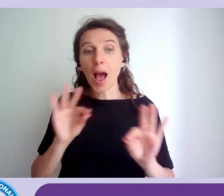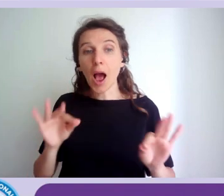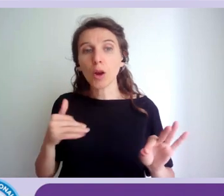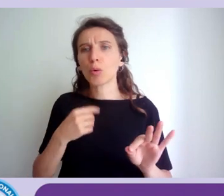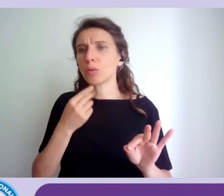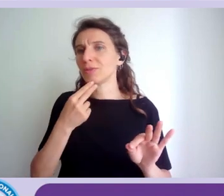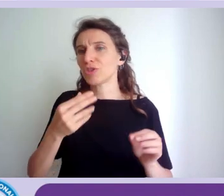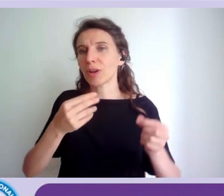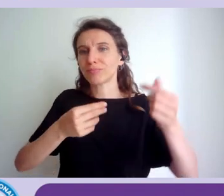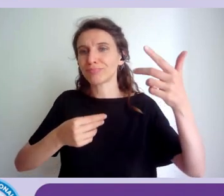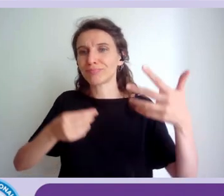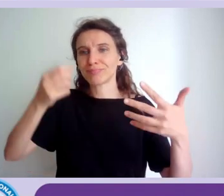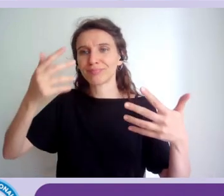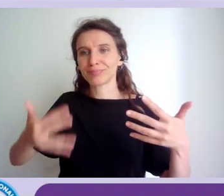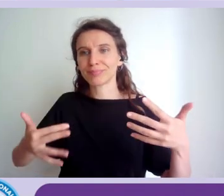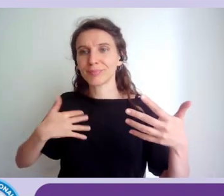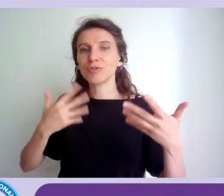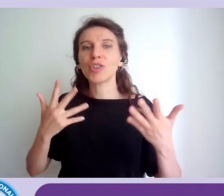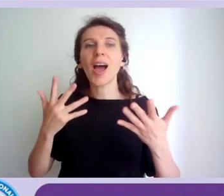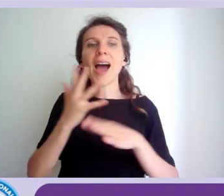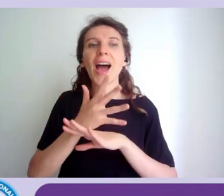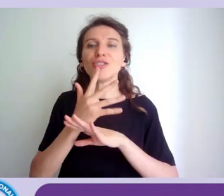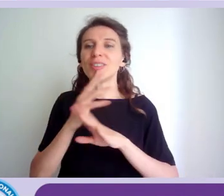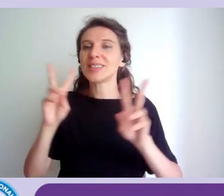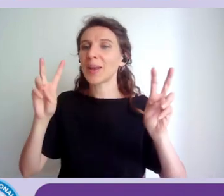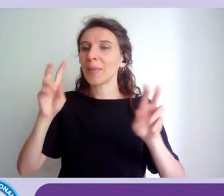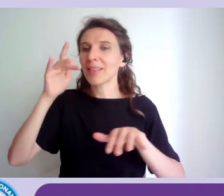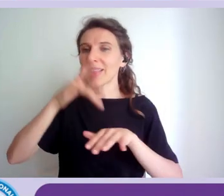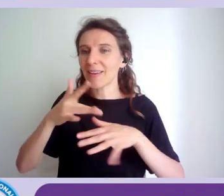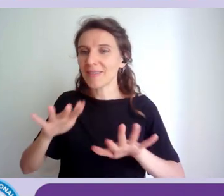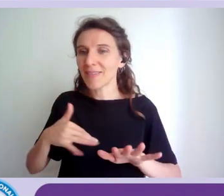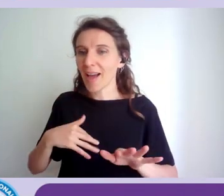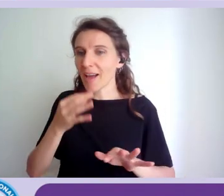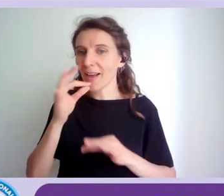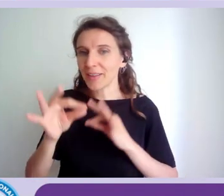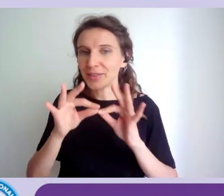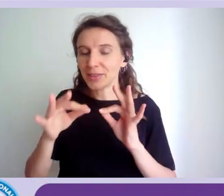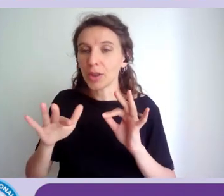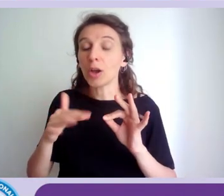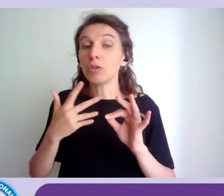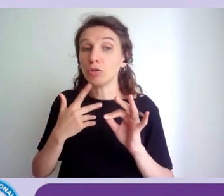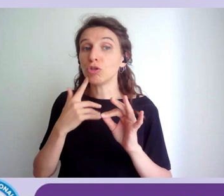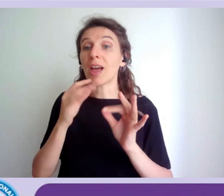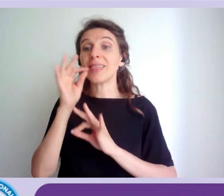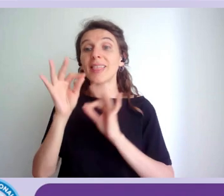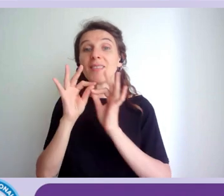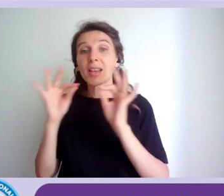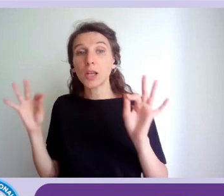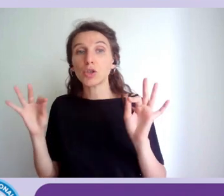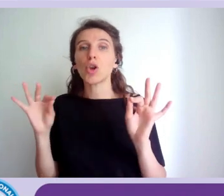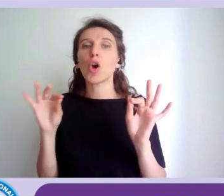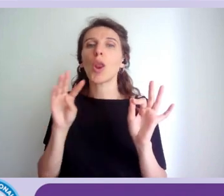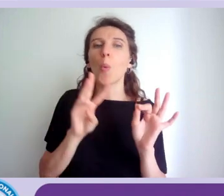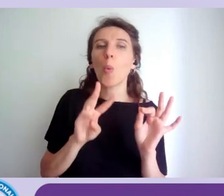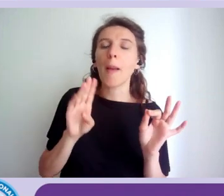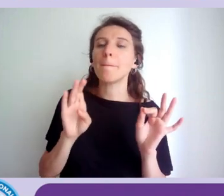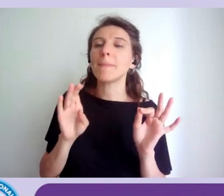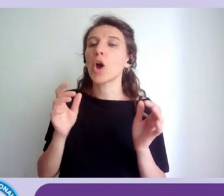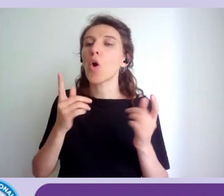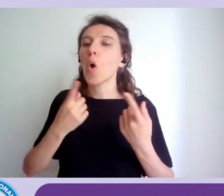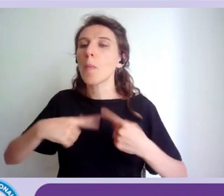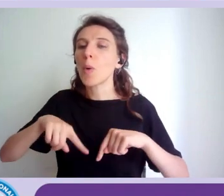già arricchiti con il tema dell'accessibilità quindi se andate a vedere la definizione del web community manager del product manager